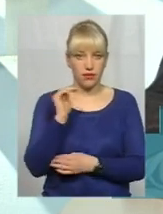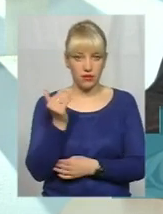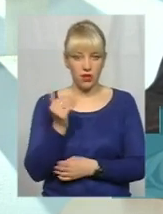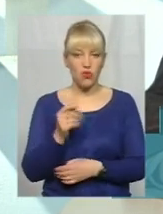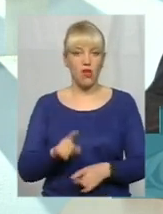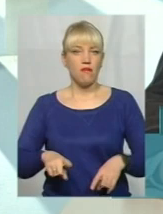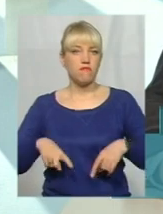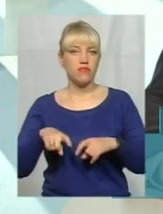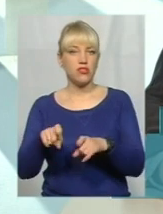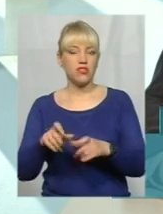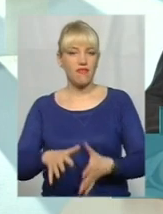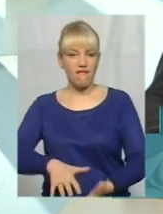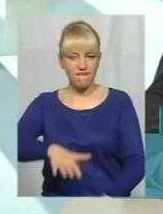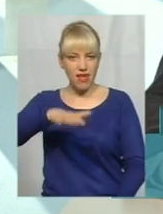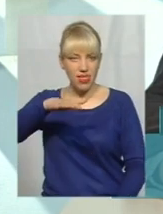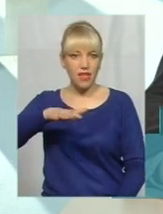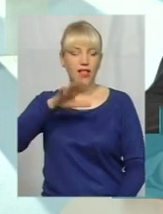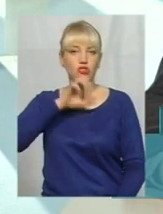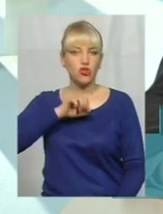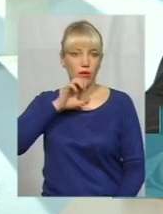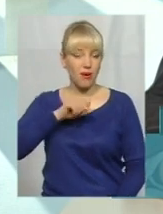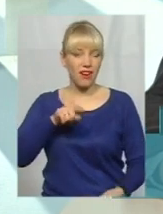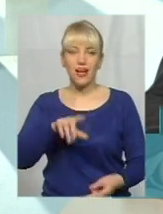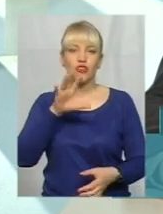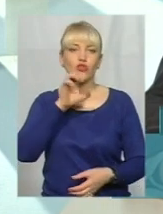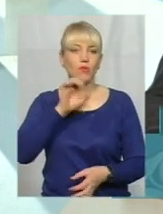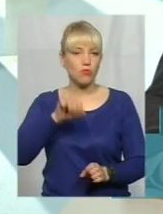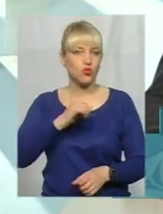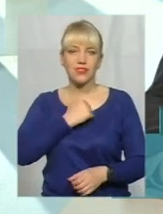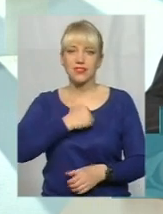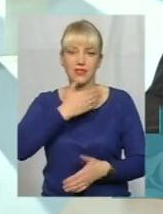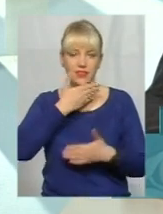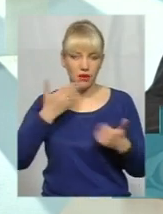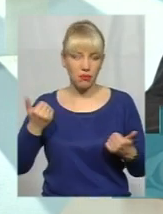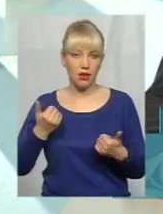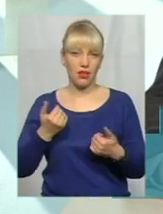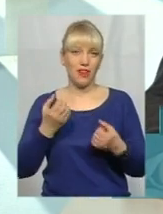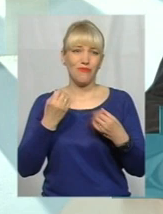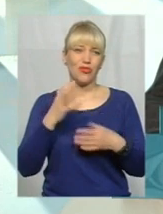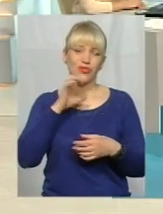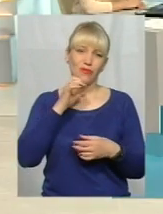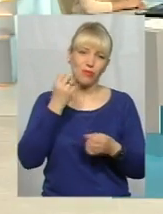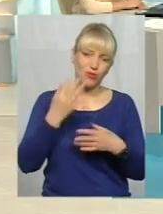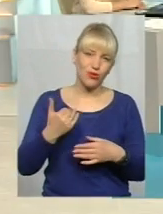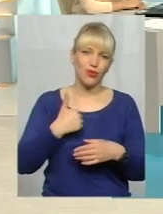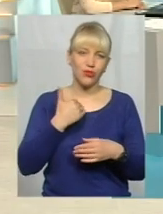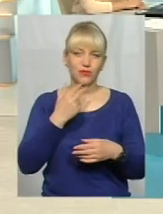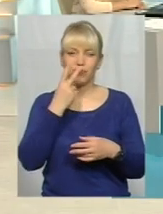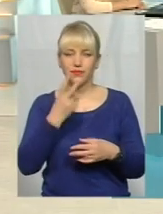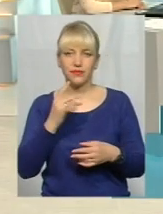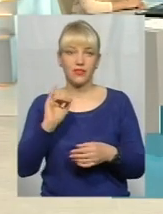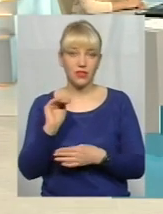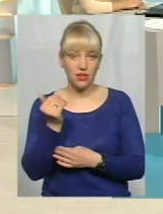велика собака, навіть якщо ця собака не проявляє ніякої агресії, якщо вона навіть хоче поластитися до дитини,